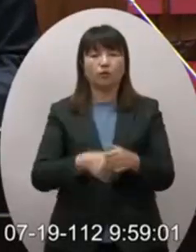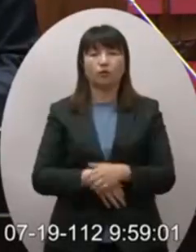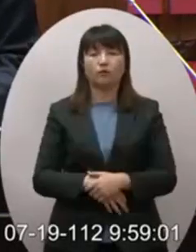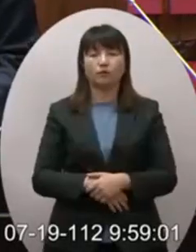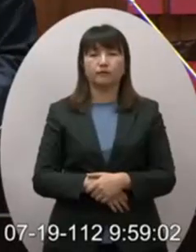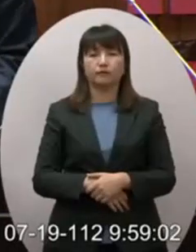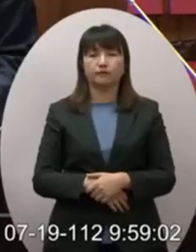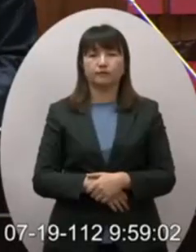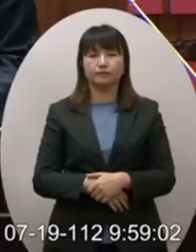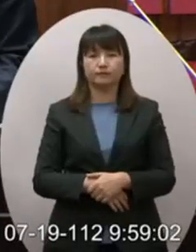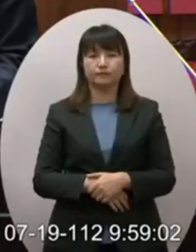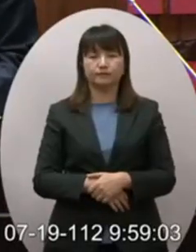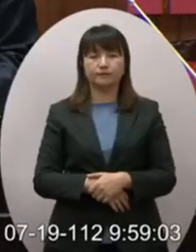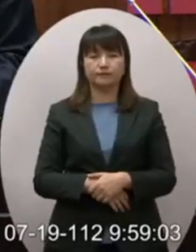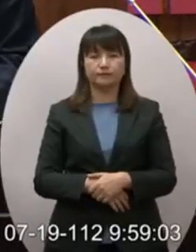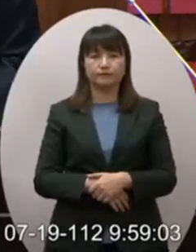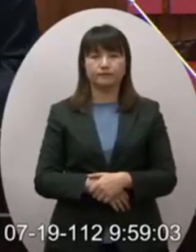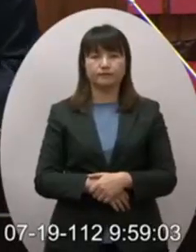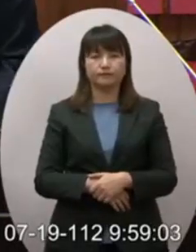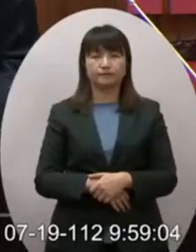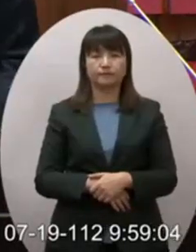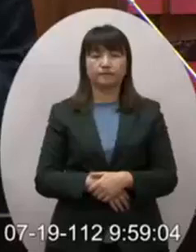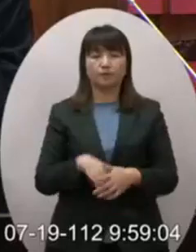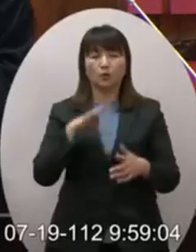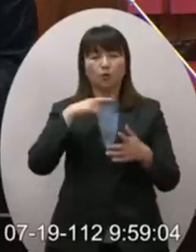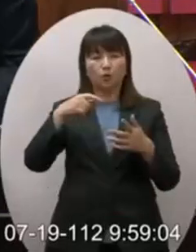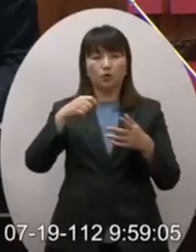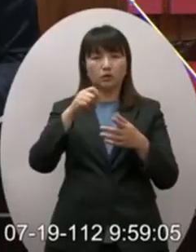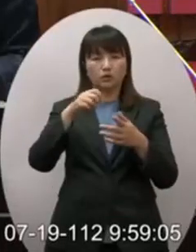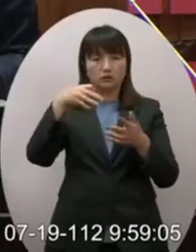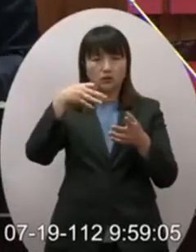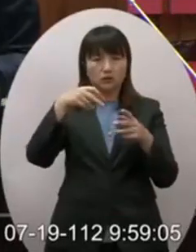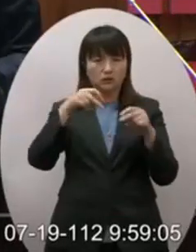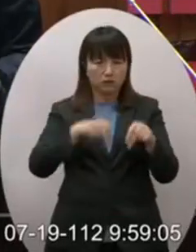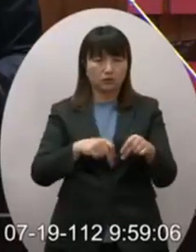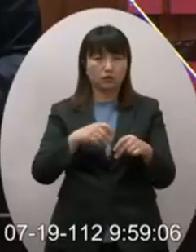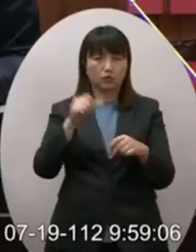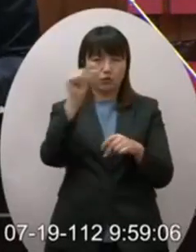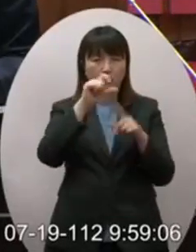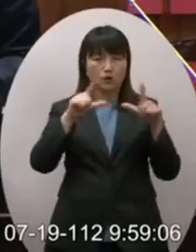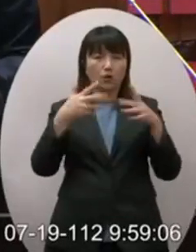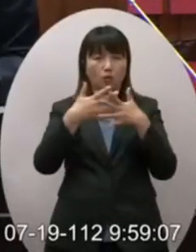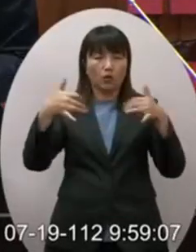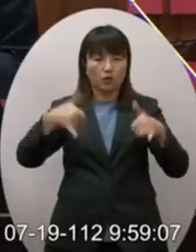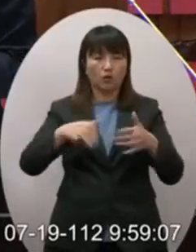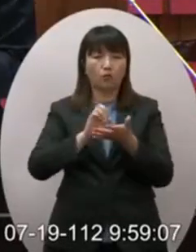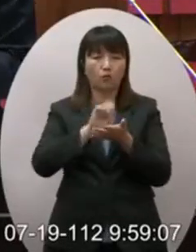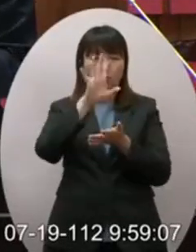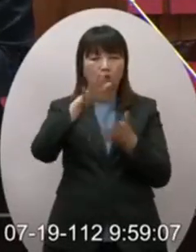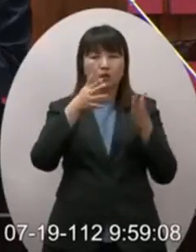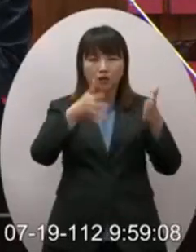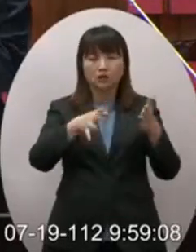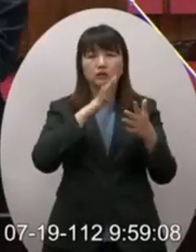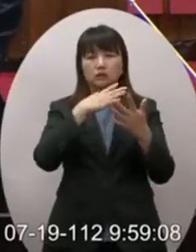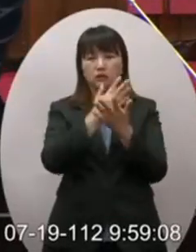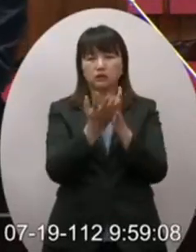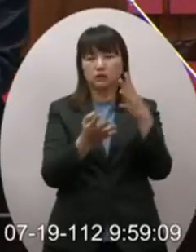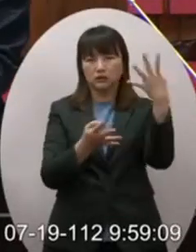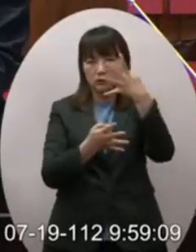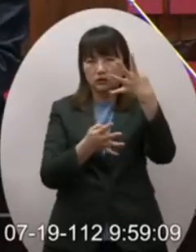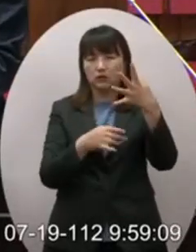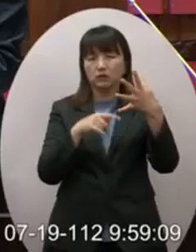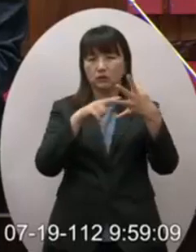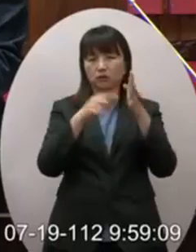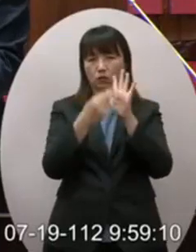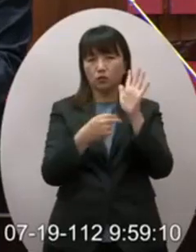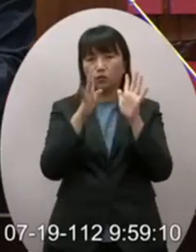的專案報告裡面已經說了我們不只你們你們簽了五大項你知道你們網站公佈的只有關於四項的縮貼